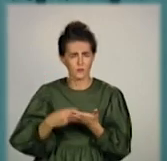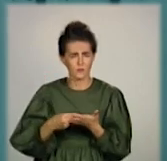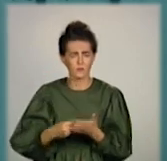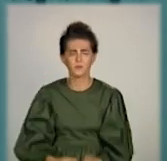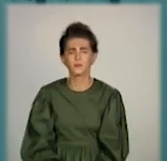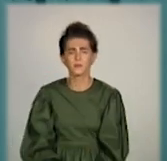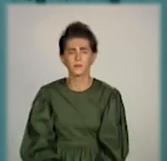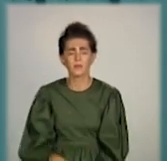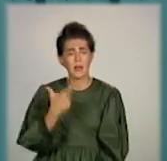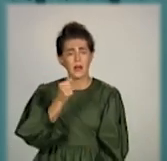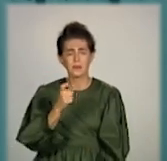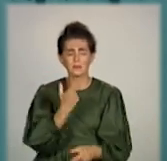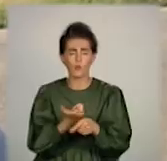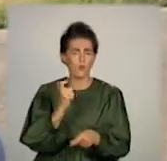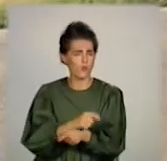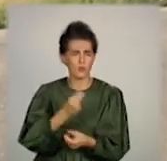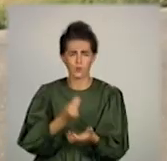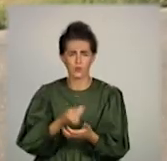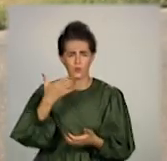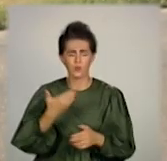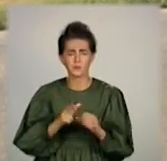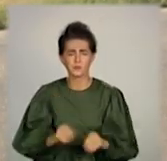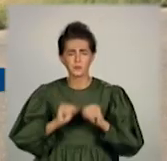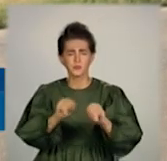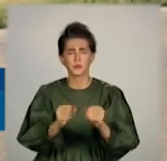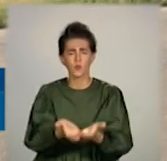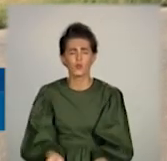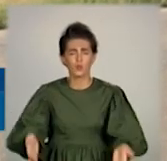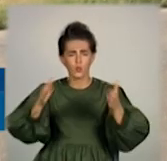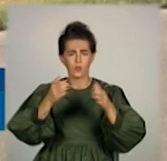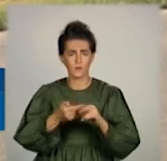дорогий, дуже нереально, дуже дорогий. Поставили котел в цьому году,